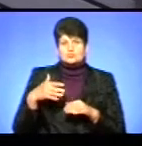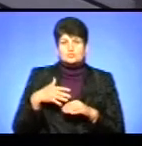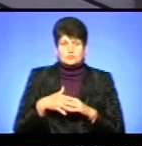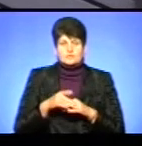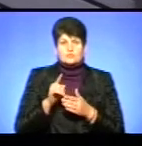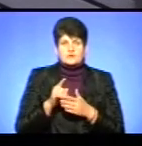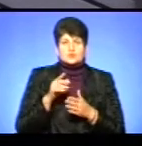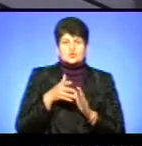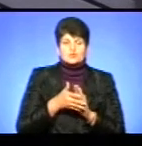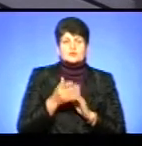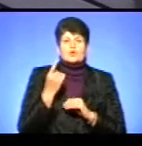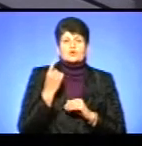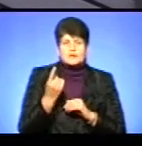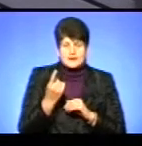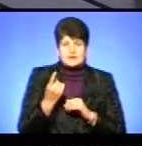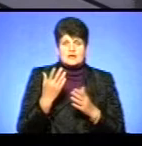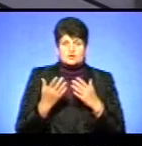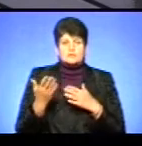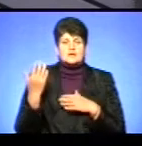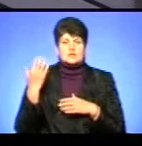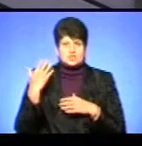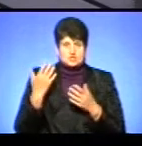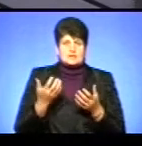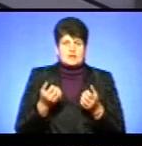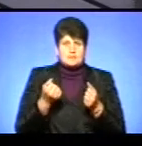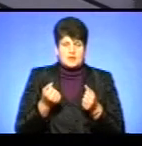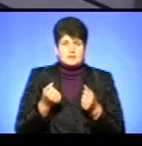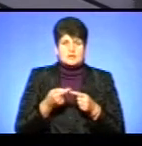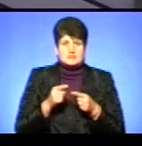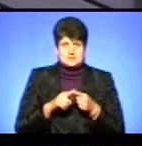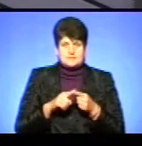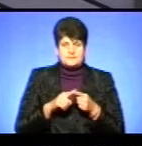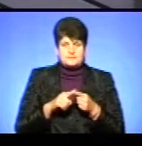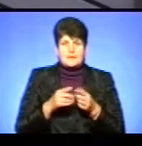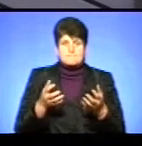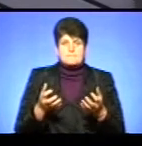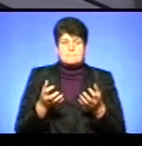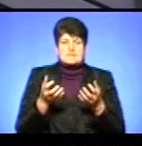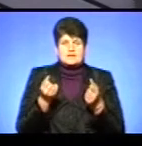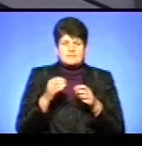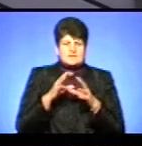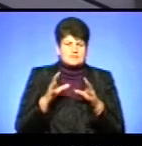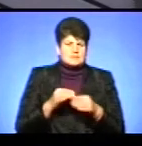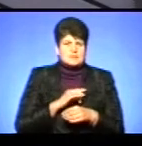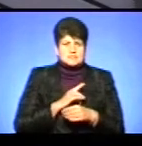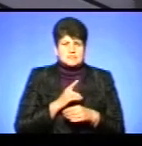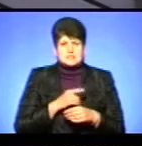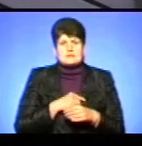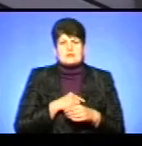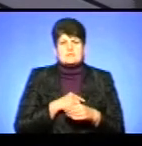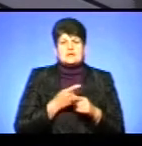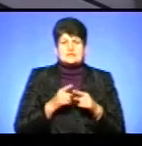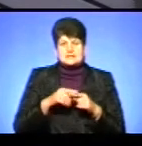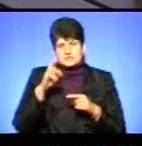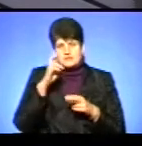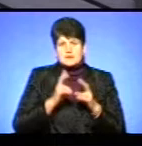то вони мусять зрозуміти одне, що якщо вже ми колись тримали, тобто, місцеві розсинування, якщо вже підтримував всіма силами і всіма засобами це